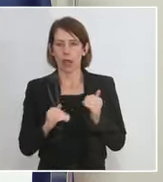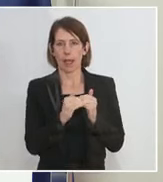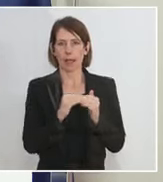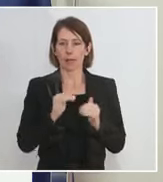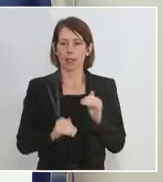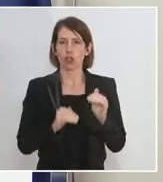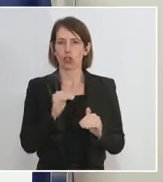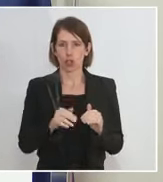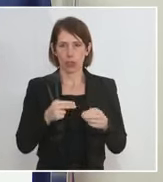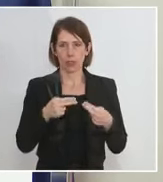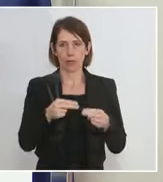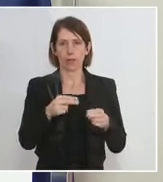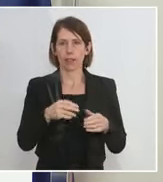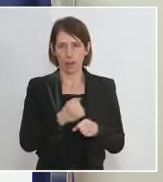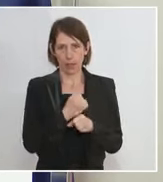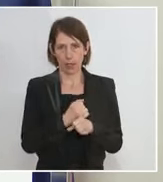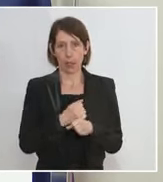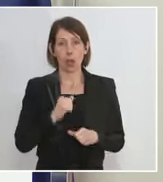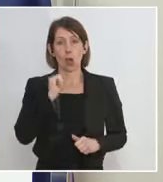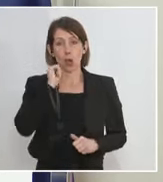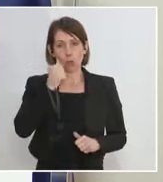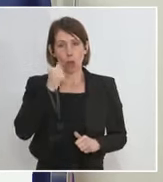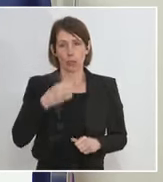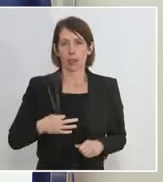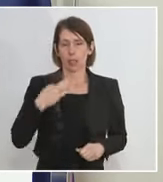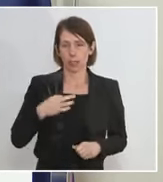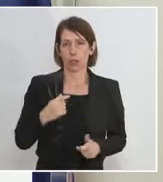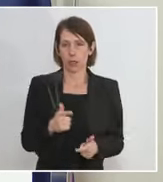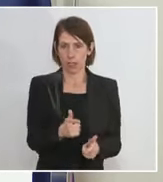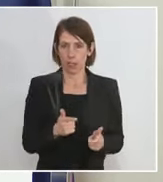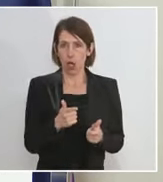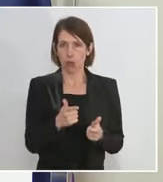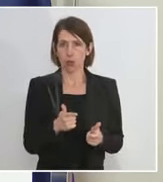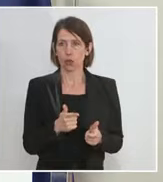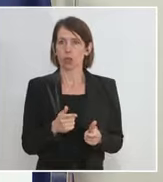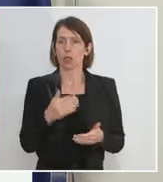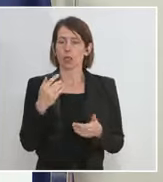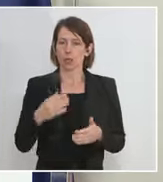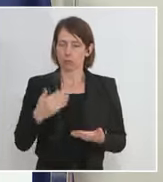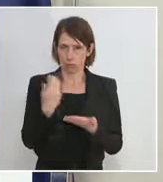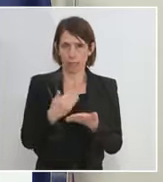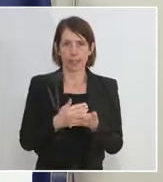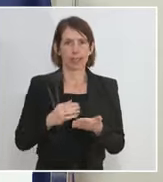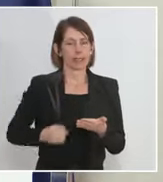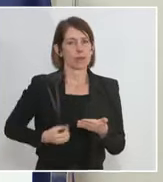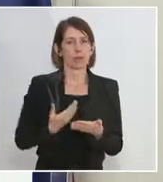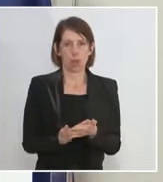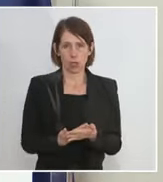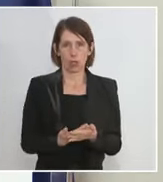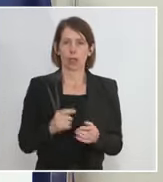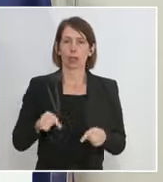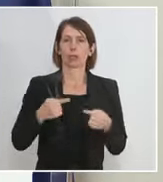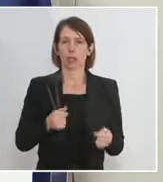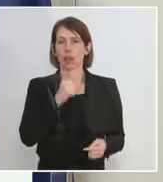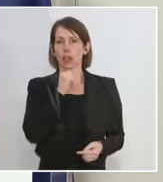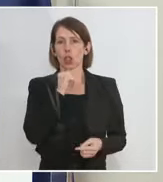Der Gesundheitsminister wird morgen im Gesundheitsausschuss die notwendige gesetzliche Grundlage auch vorschlagen, um einen grünen Pass